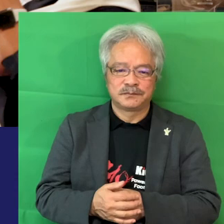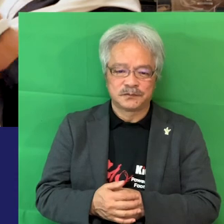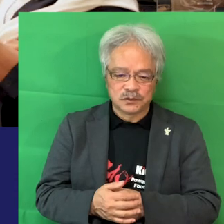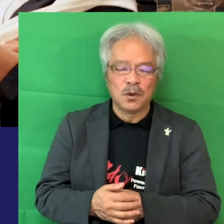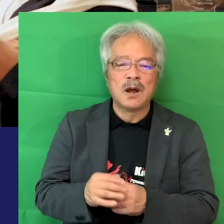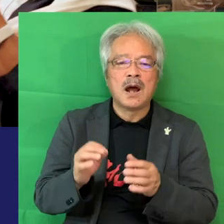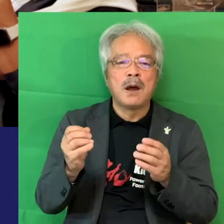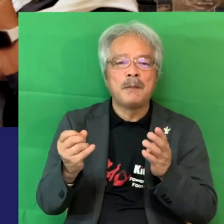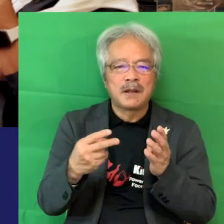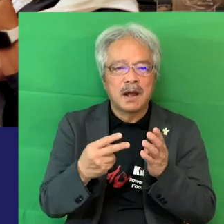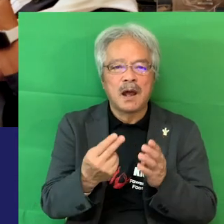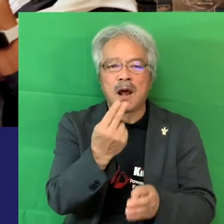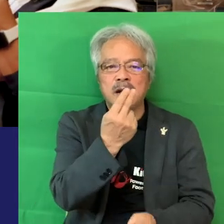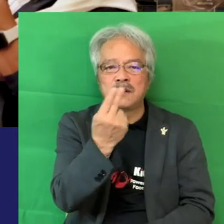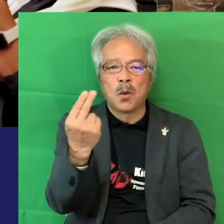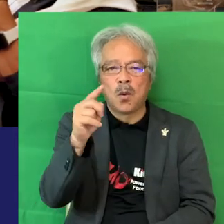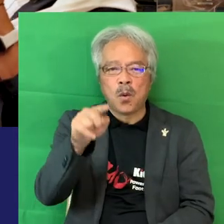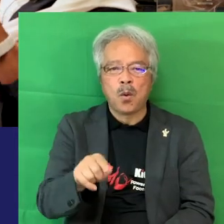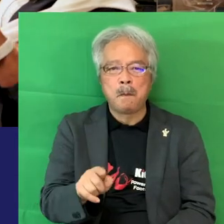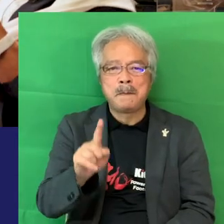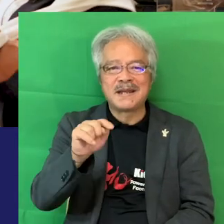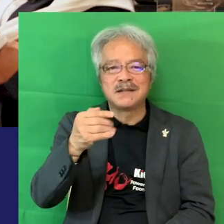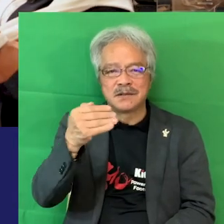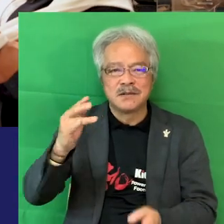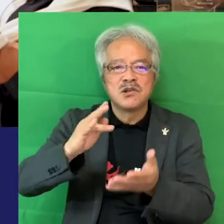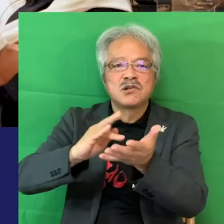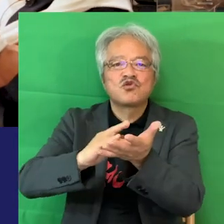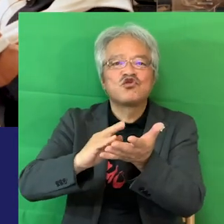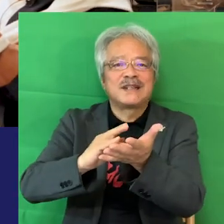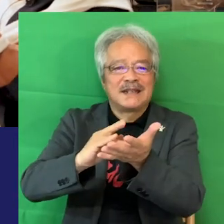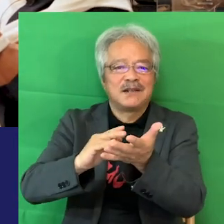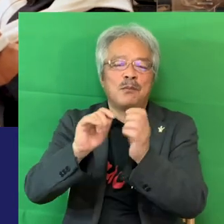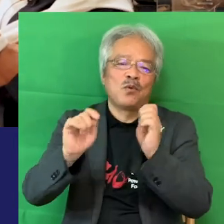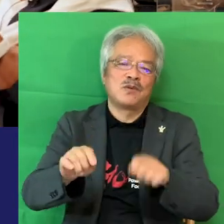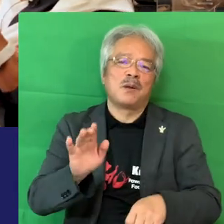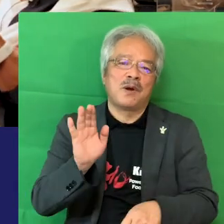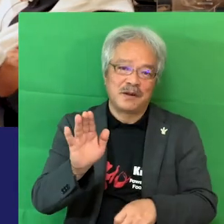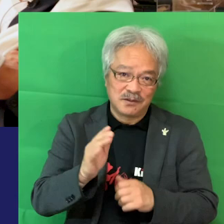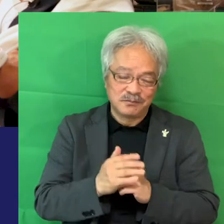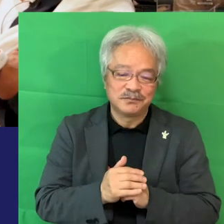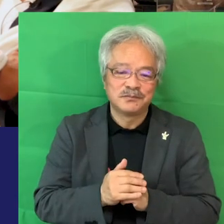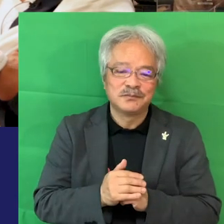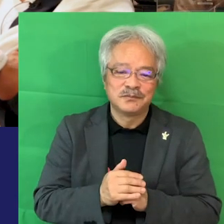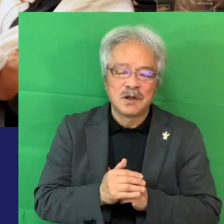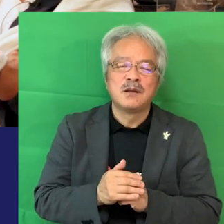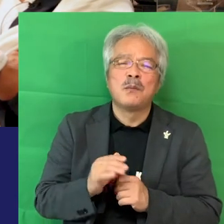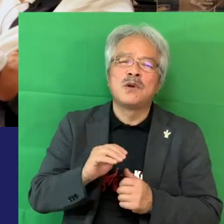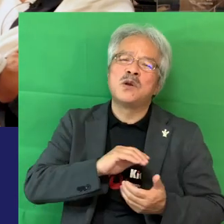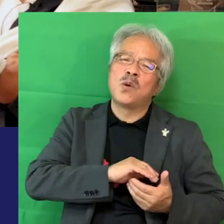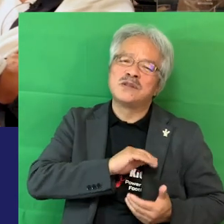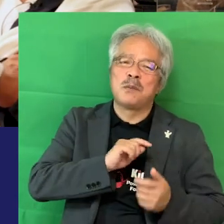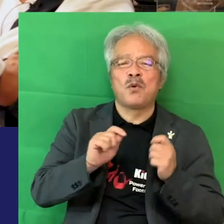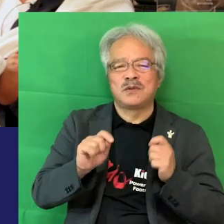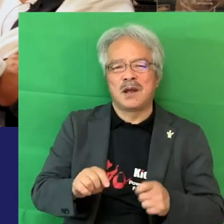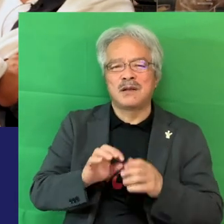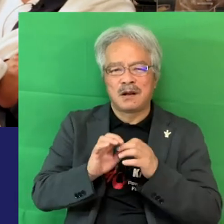ドーピングの問題もね薬の使い方によってそれは許されない許される問題もあるじゃないですか命の問題だからそこはよく考えないとドーピングの世界も